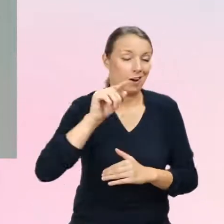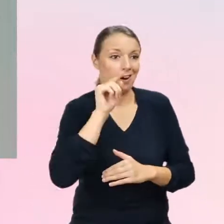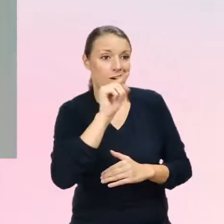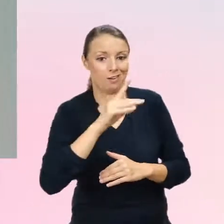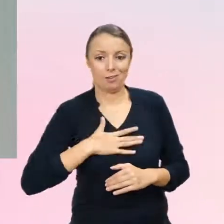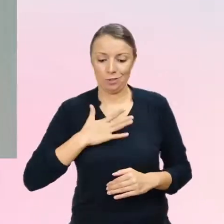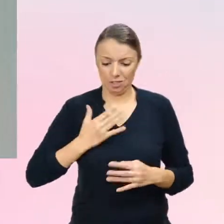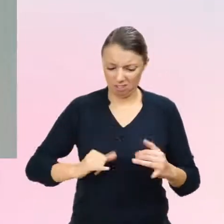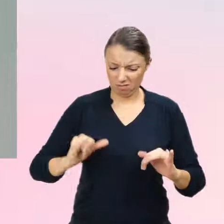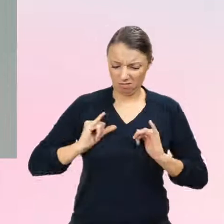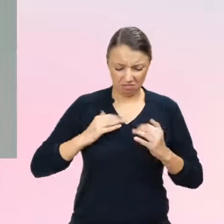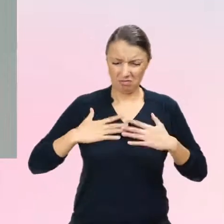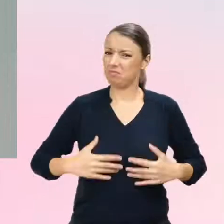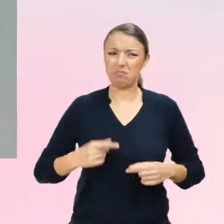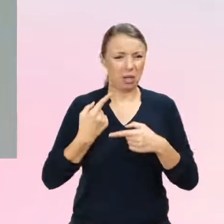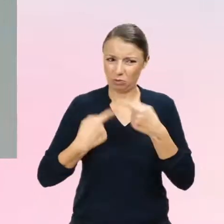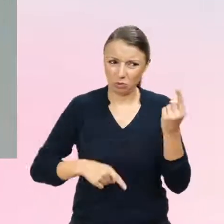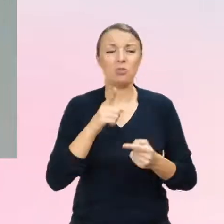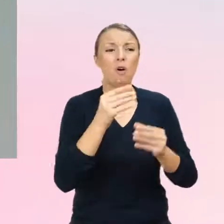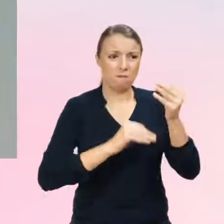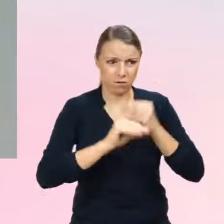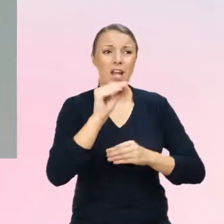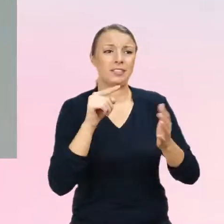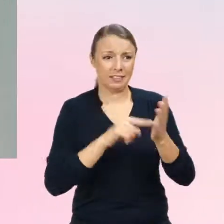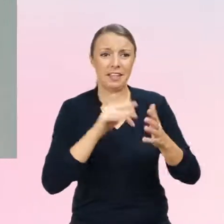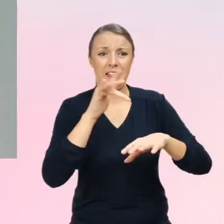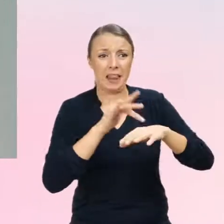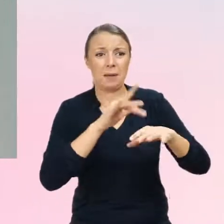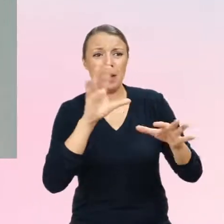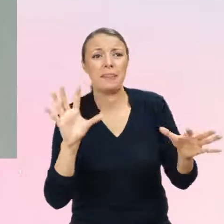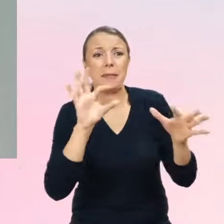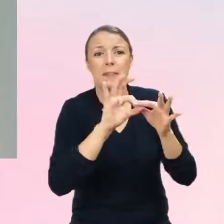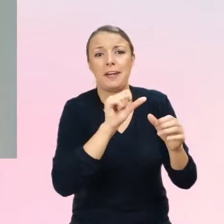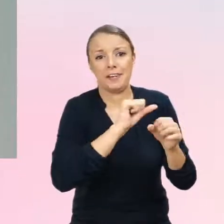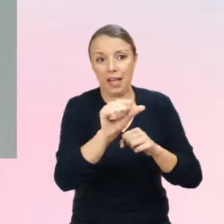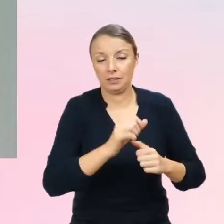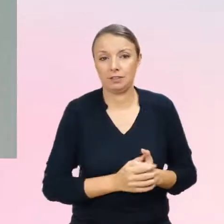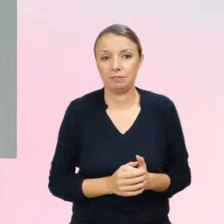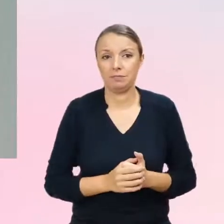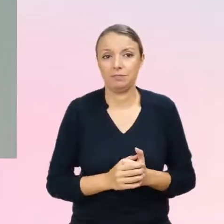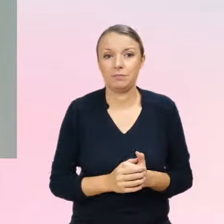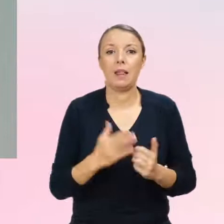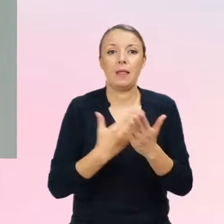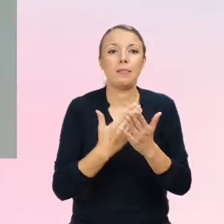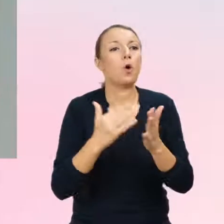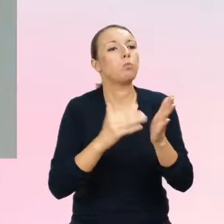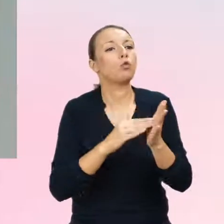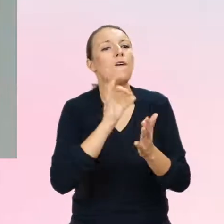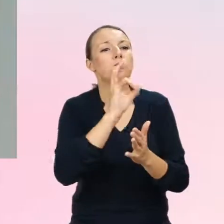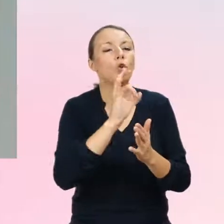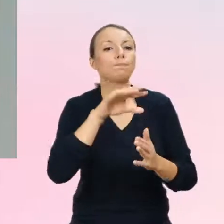nie ma. Raczej regułą jest to, że one występują i wtedy potrzebne jest ustabilizowanie stanu